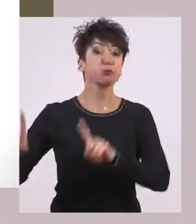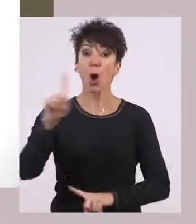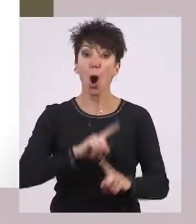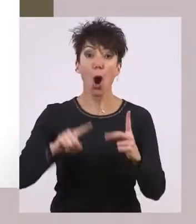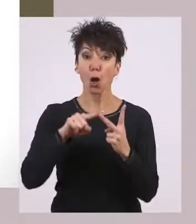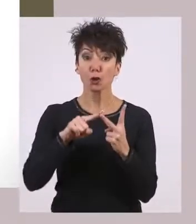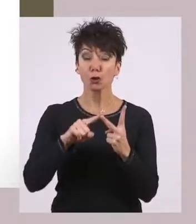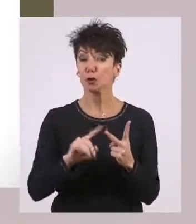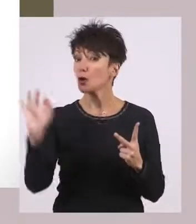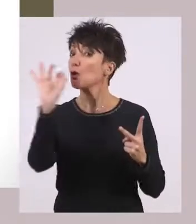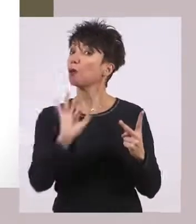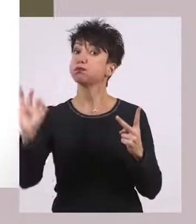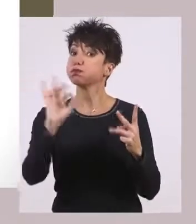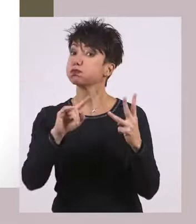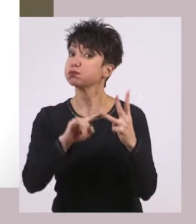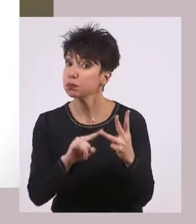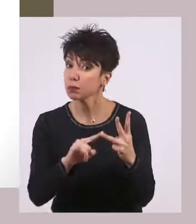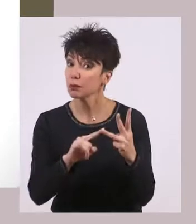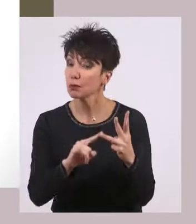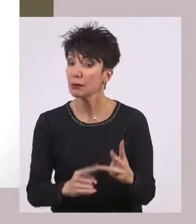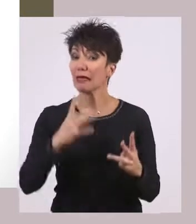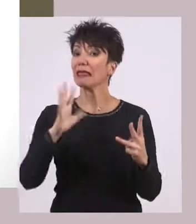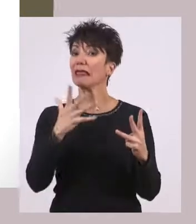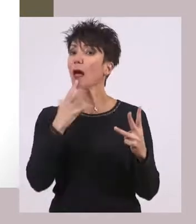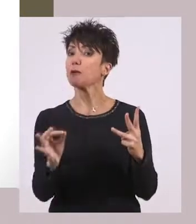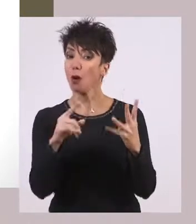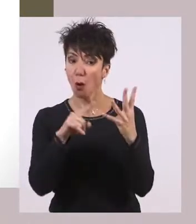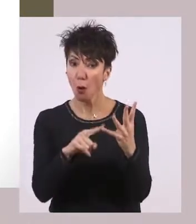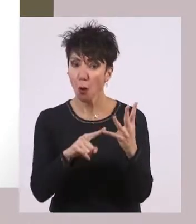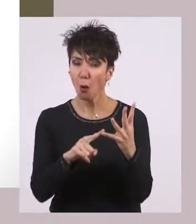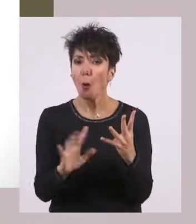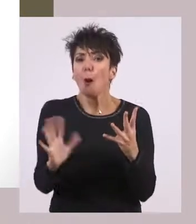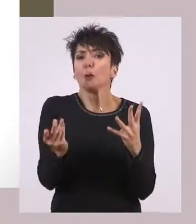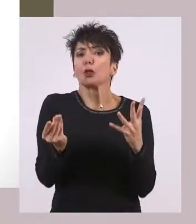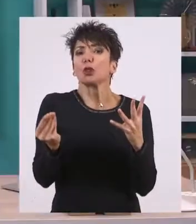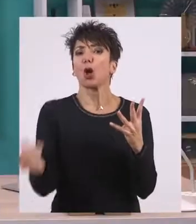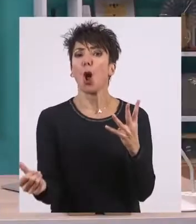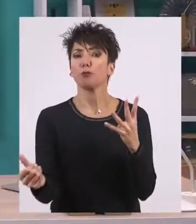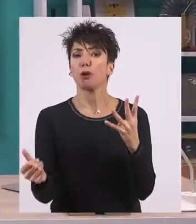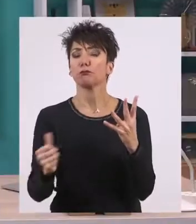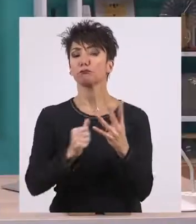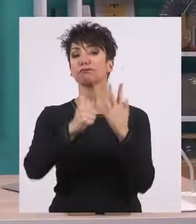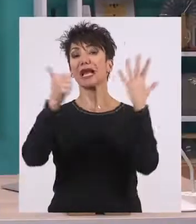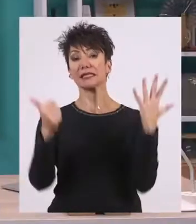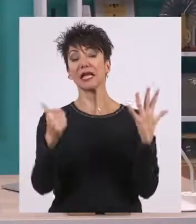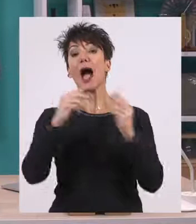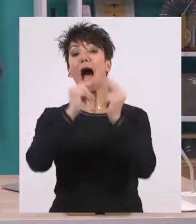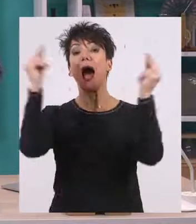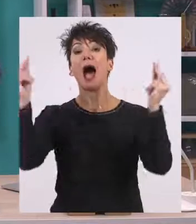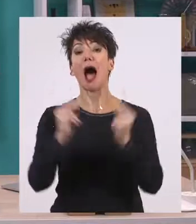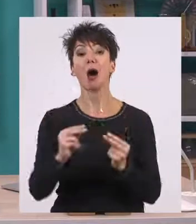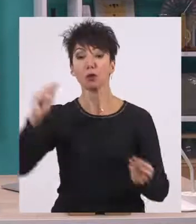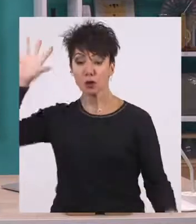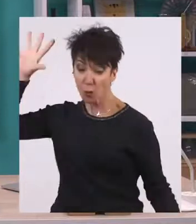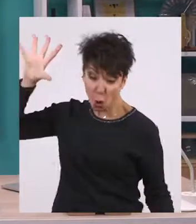γιατί, πώς και τα αποτελέσματα. Δηλαδή ποια είναι τα αποτελέσματα αυτού του